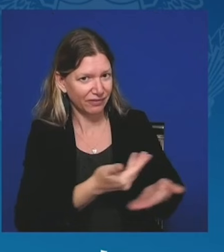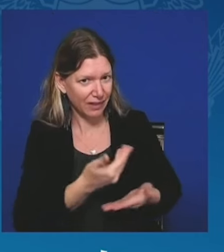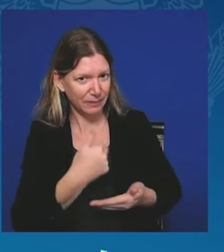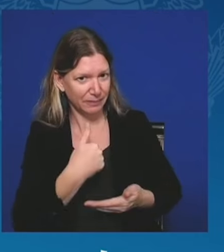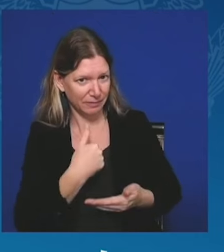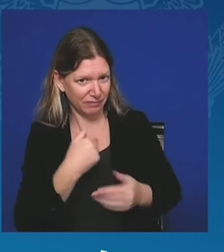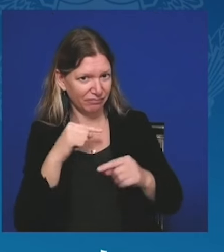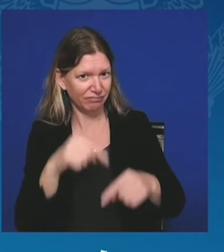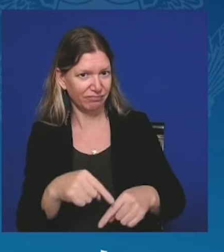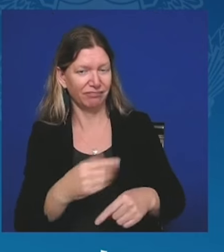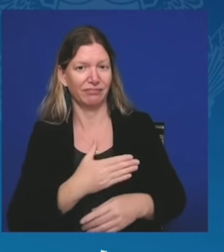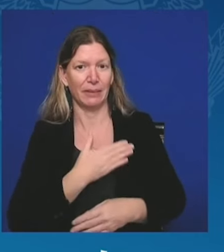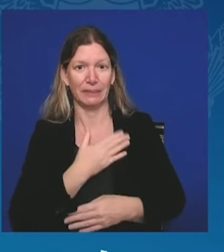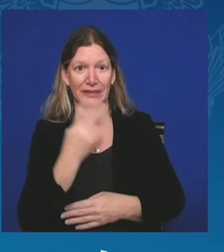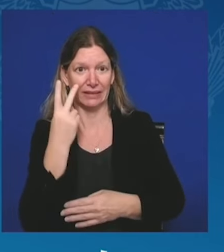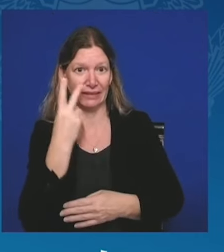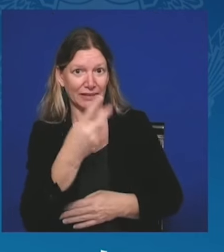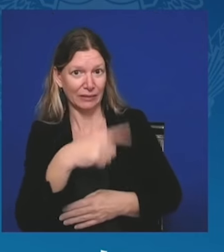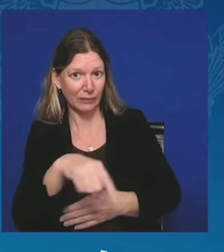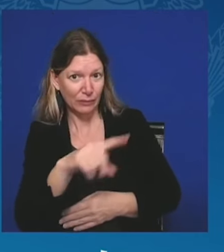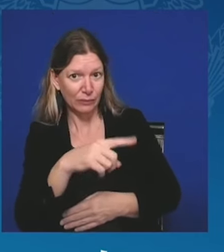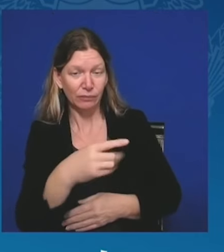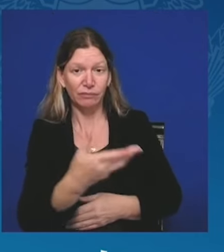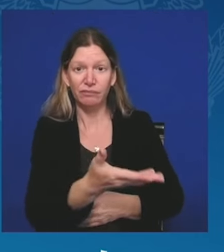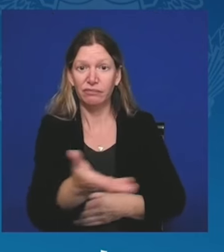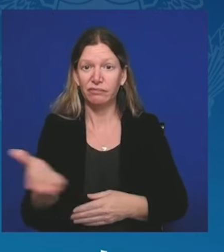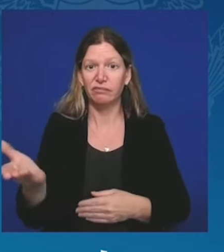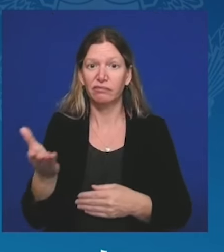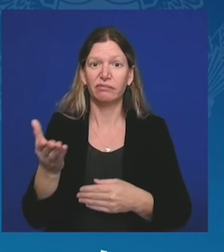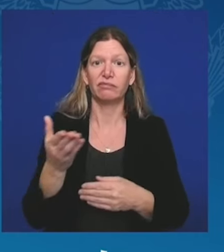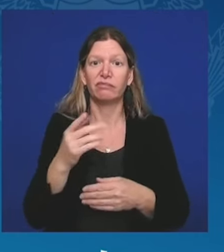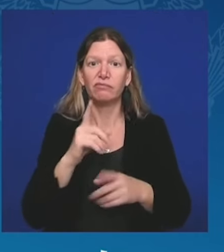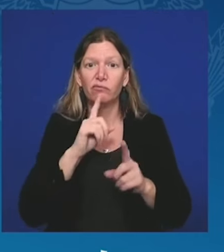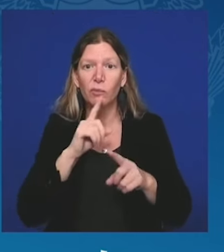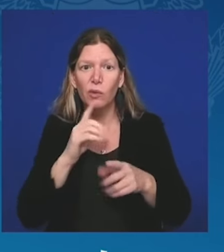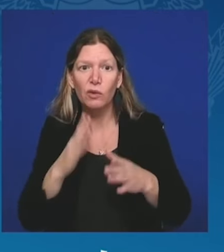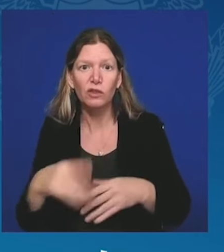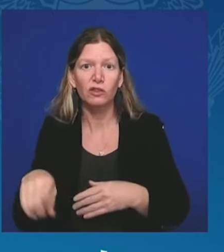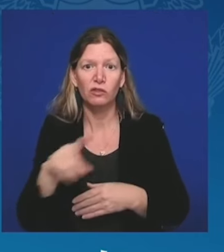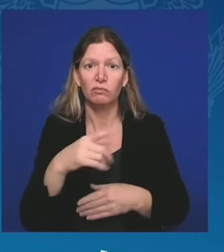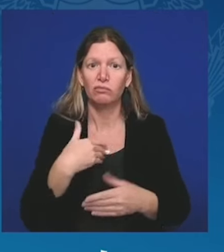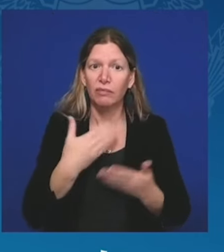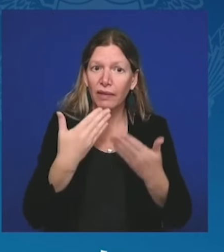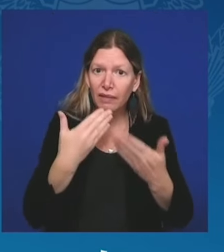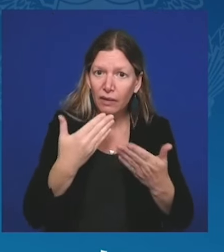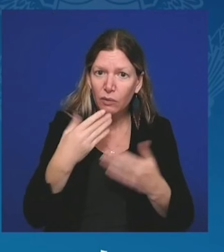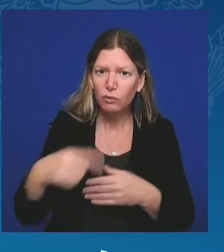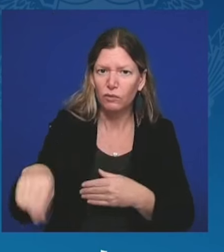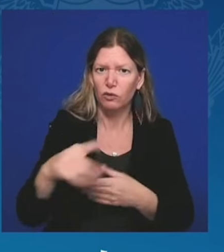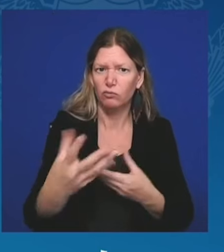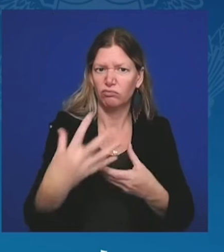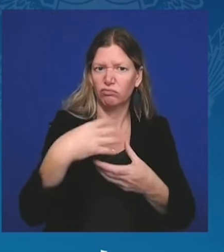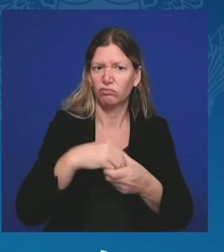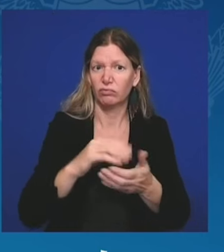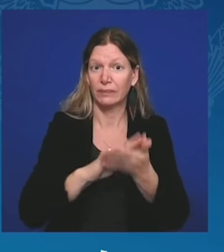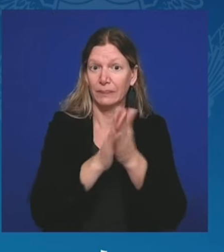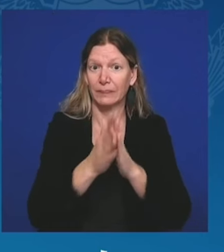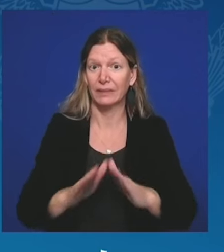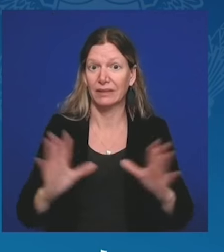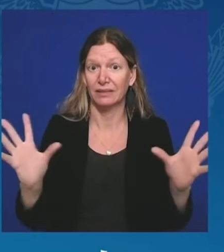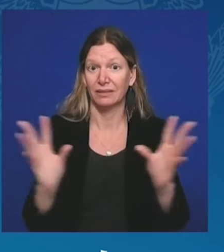podziękować za Wasz udział w szczycie pokojowym, który był bardzo ważny i